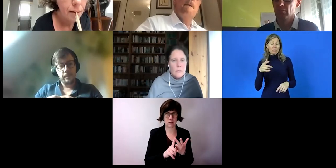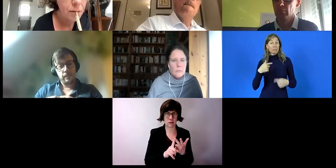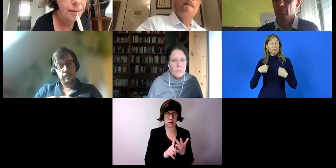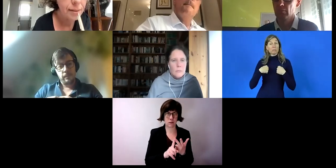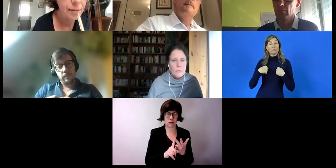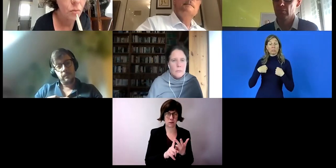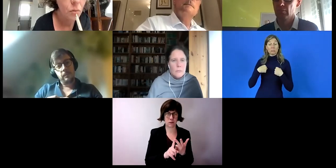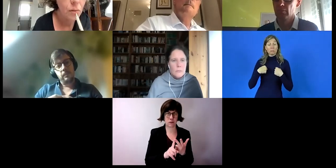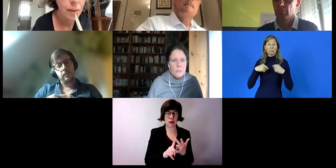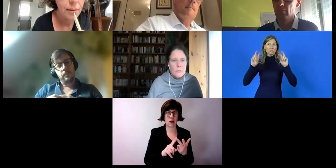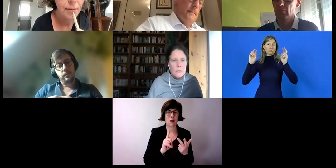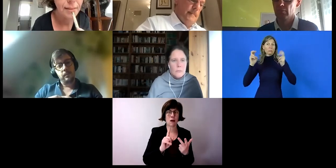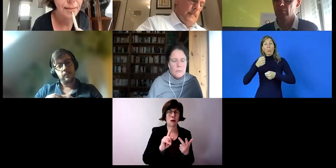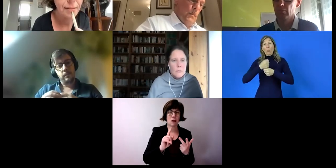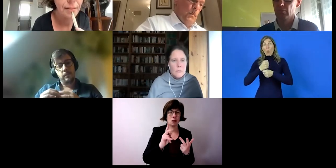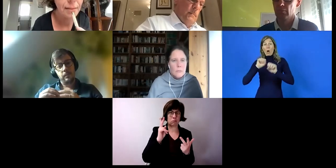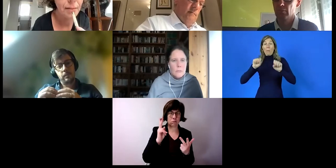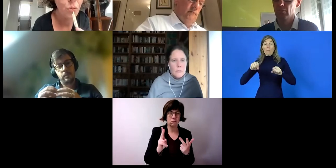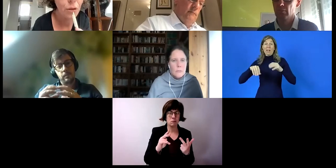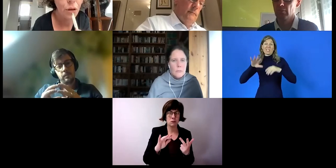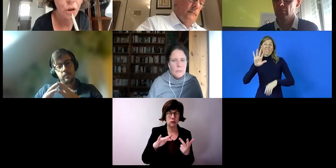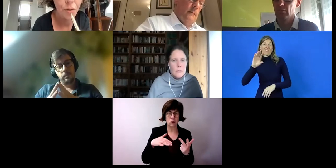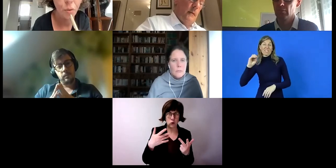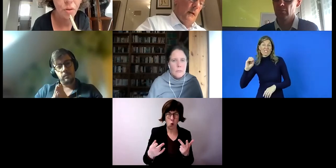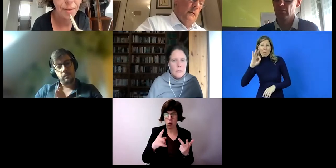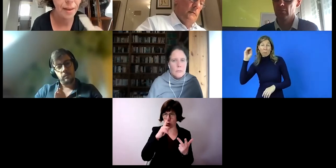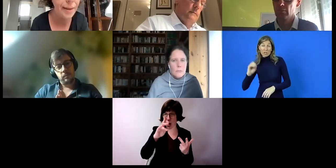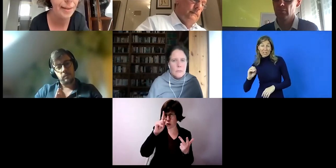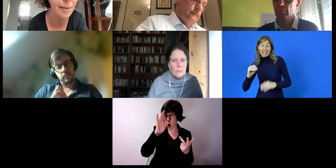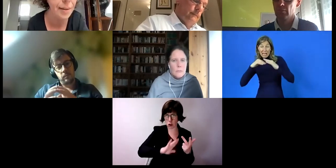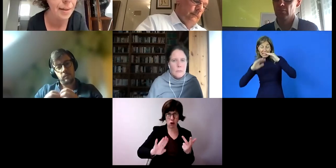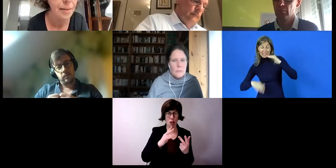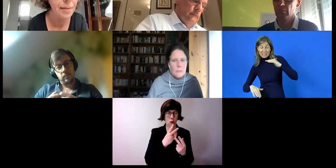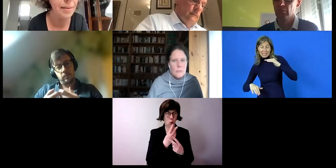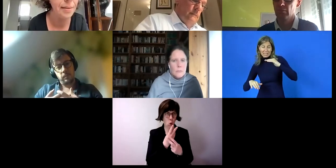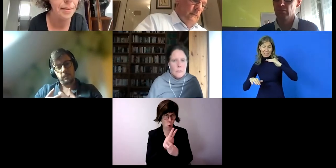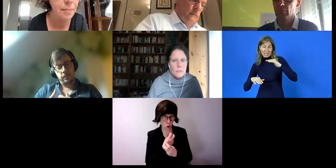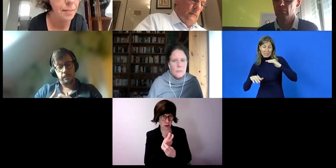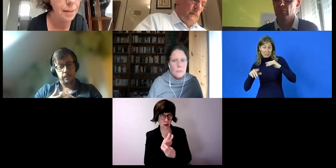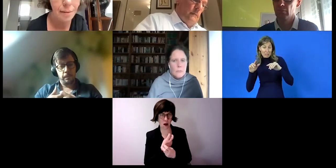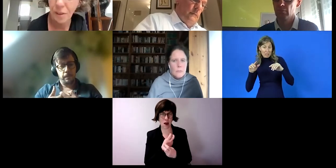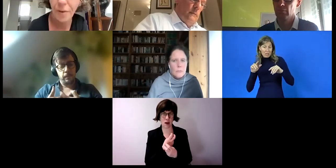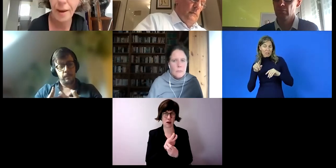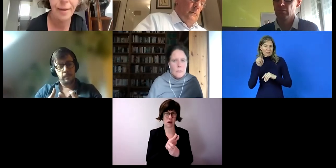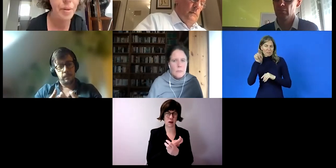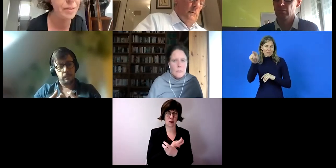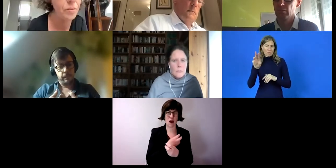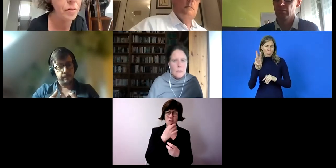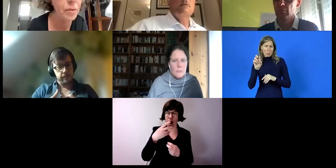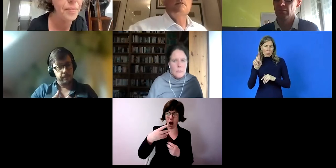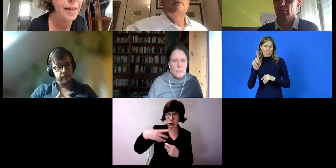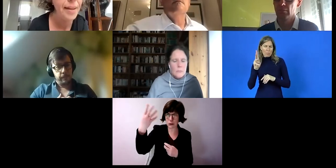Und ist es so, dass nur in Deutschland und Österreich die, jetzt ist mir die Frage